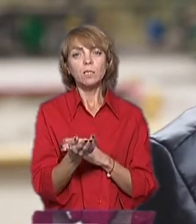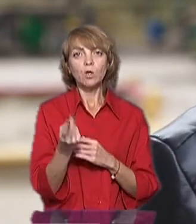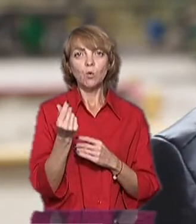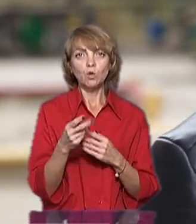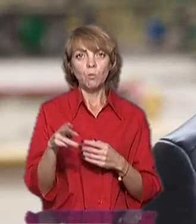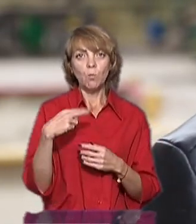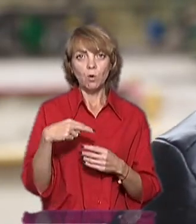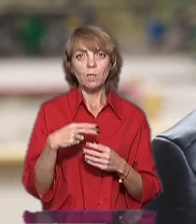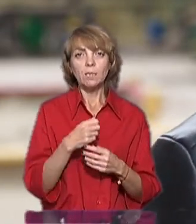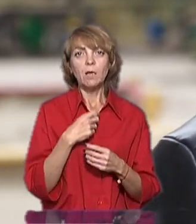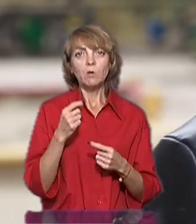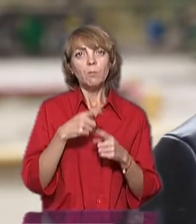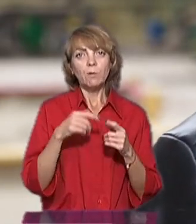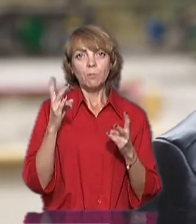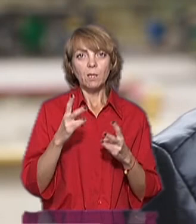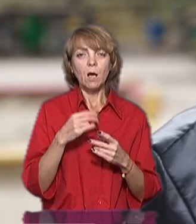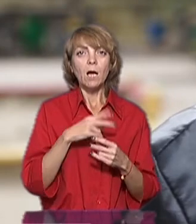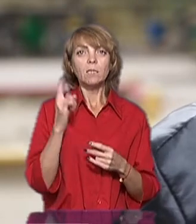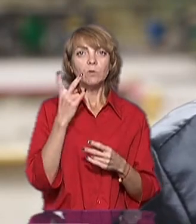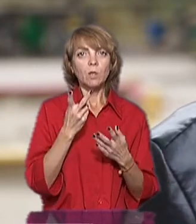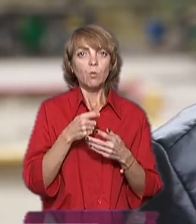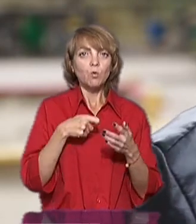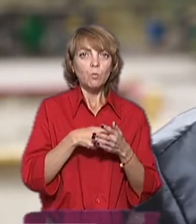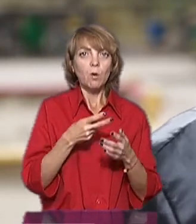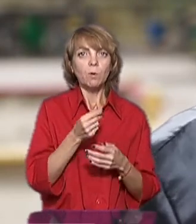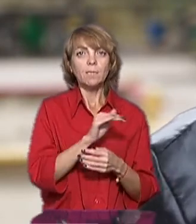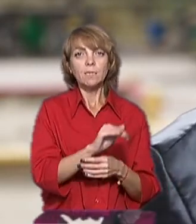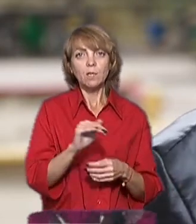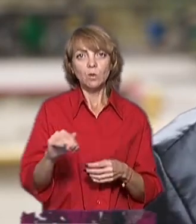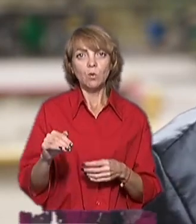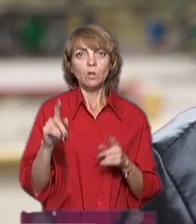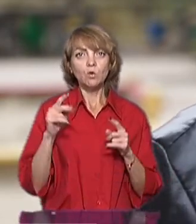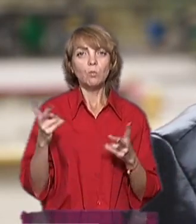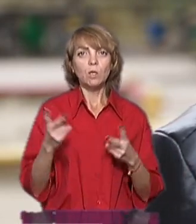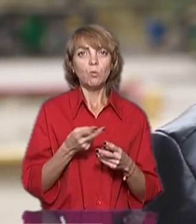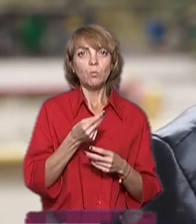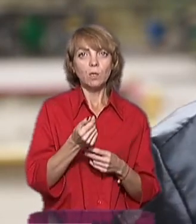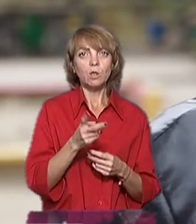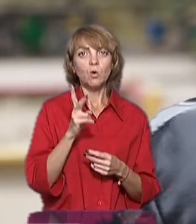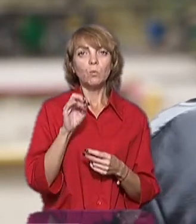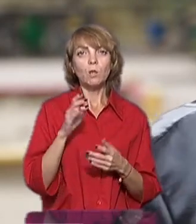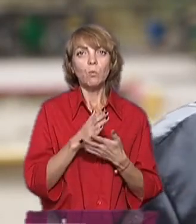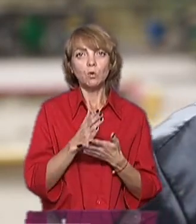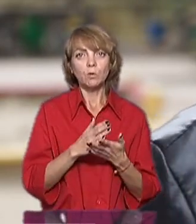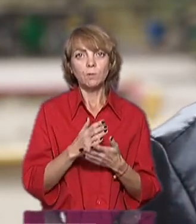борг. Самі ще пів біди, а дитину треба годувати, оплачувати дитсадок. Також потрібно оплачувати комунальні